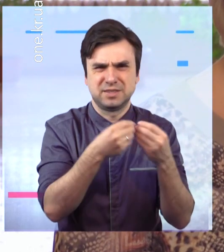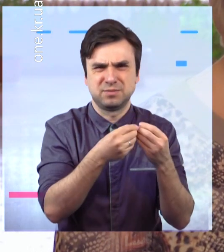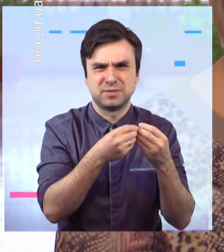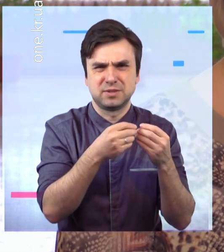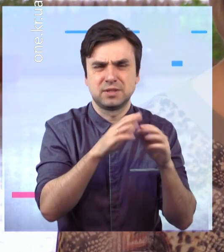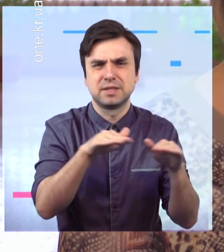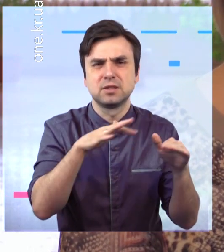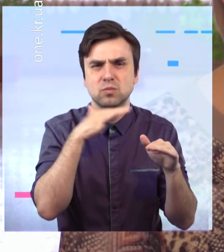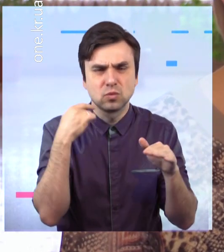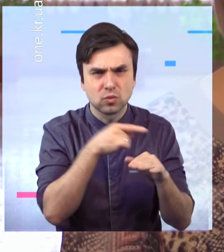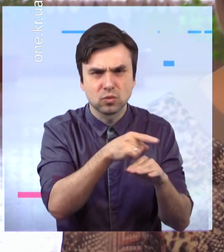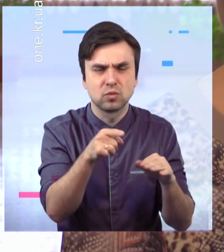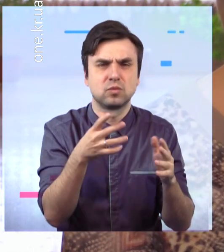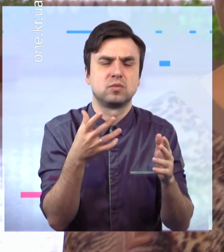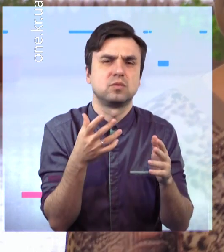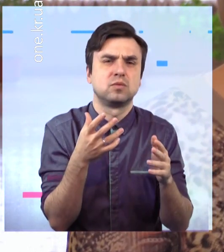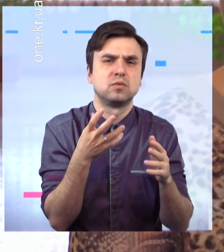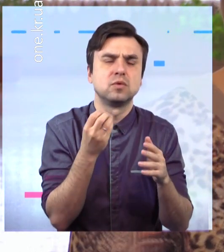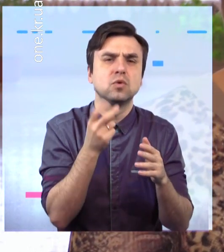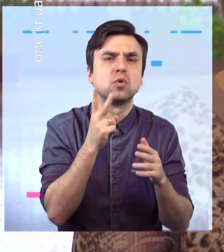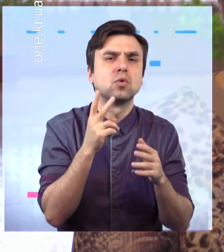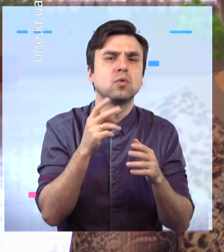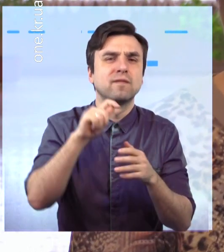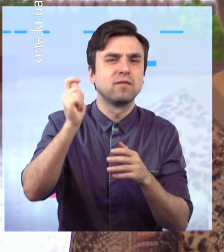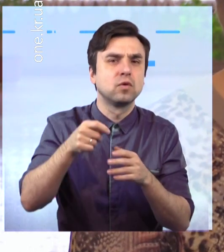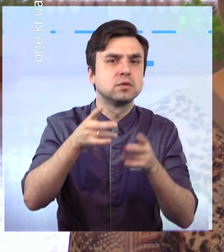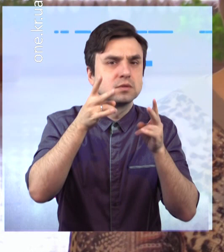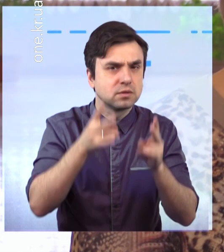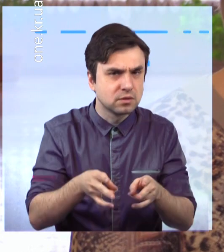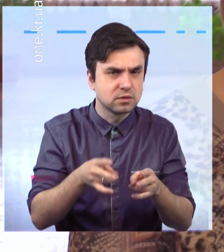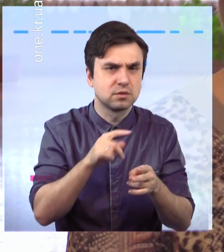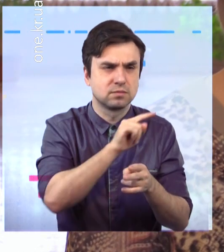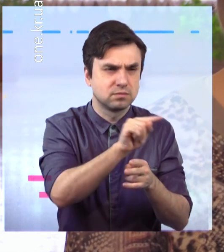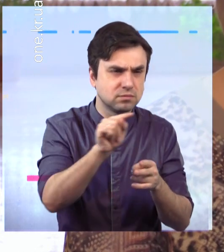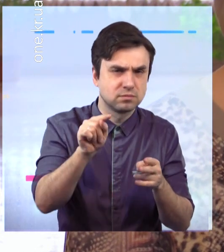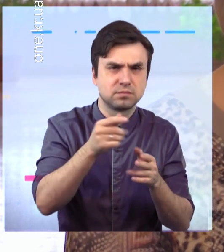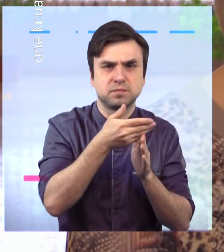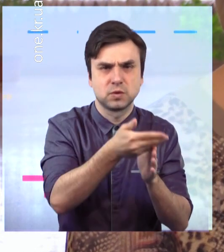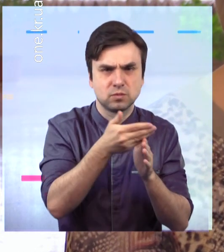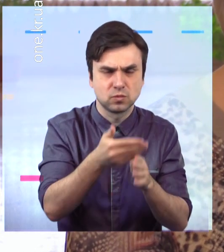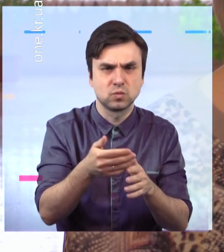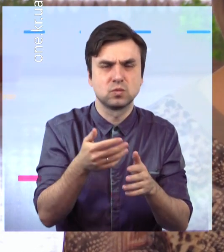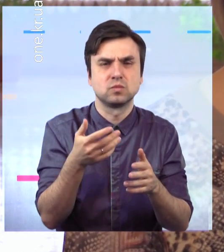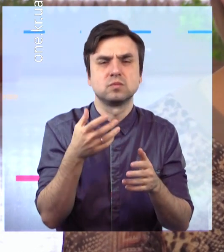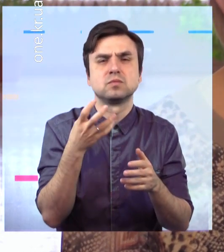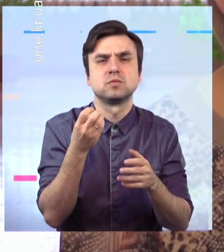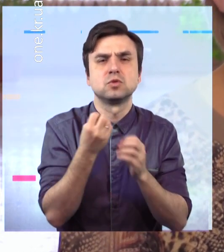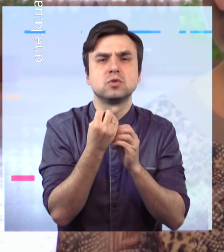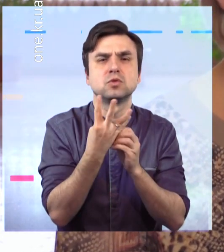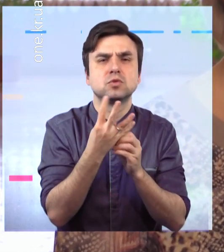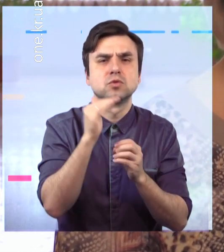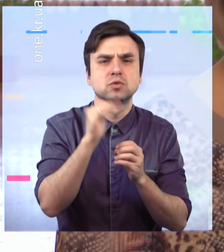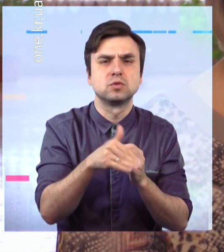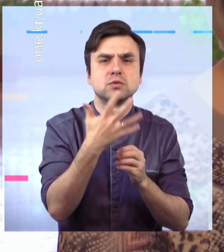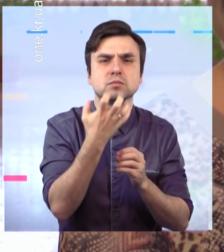страту спостраждали внаслідок воєнних конфліктів. Те, що ми вже говорили, виплату часткової компенсації, тобто 14 тисяч 500